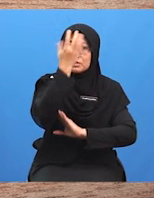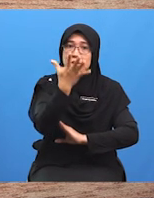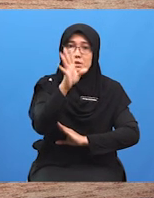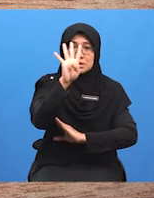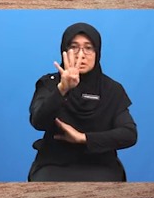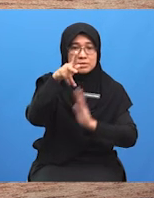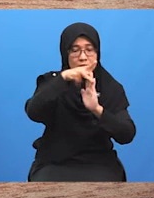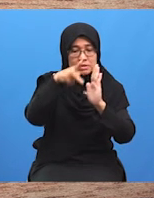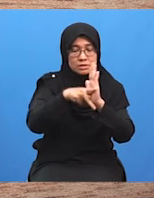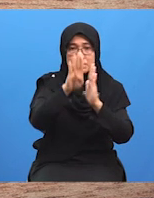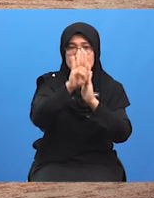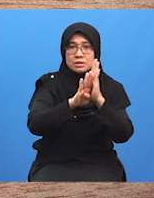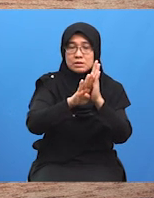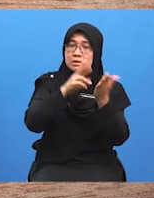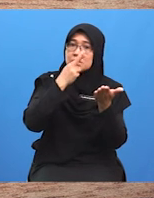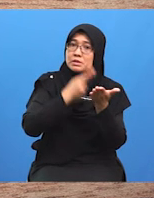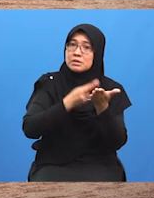empat prinsip berunding